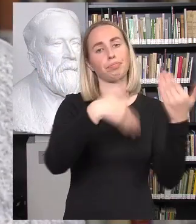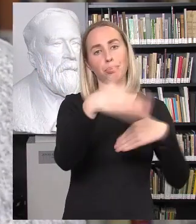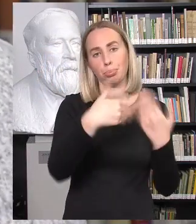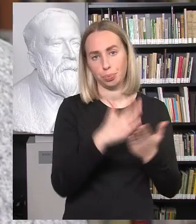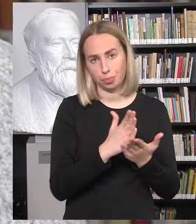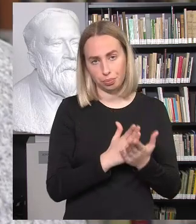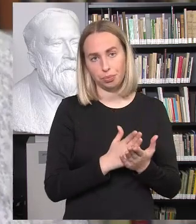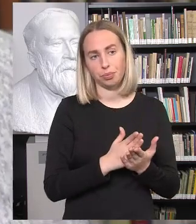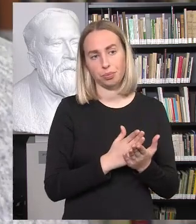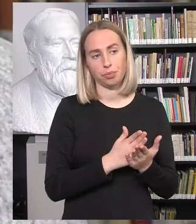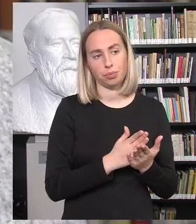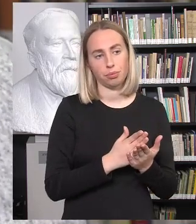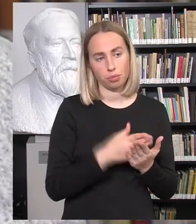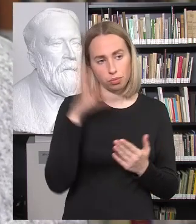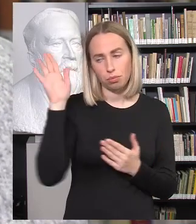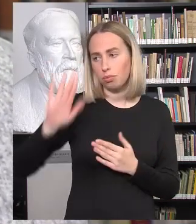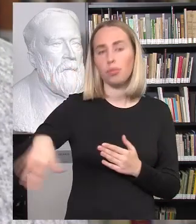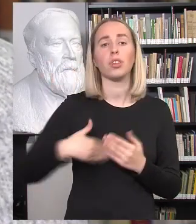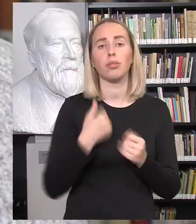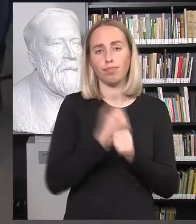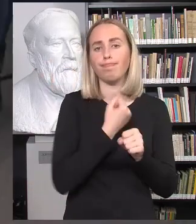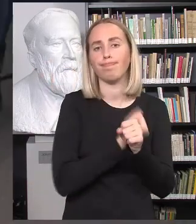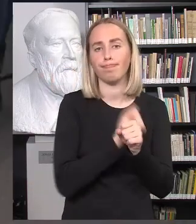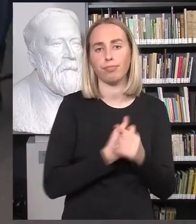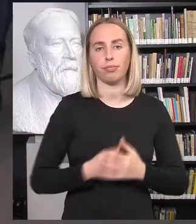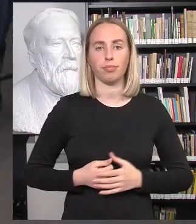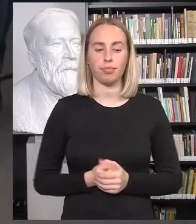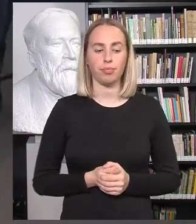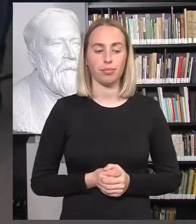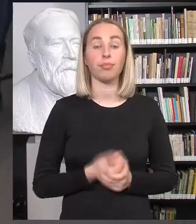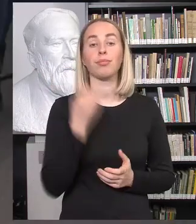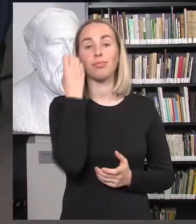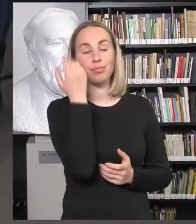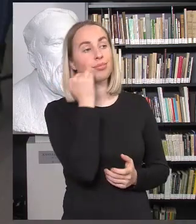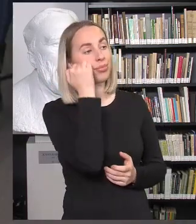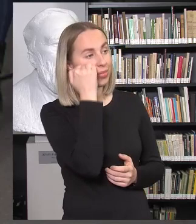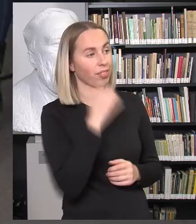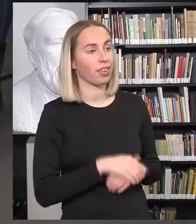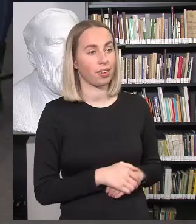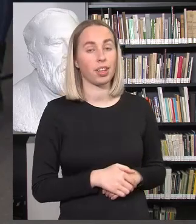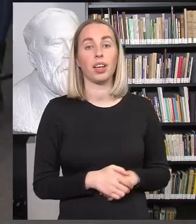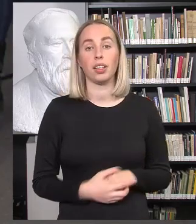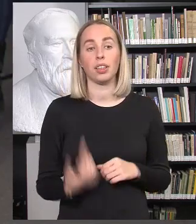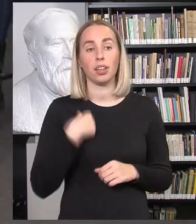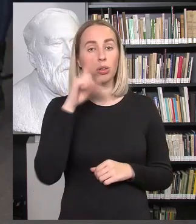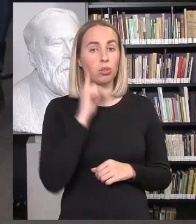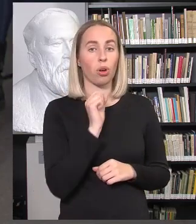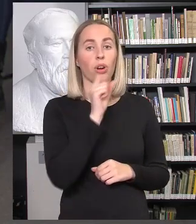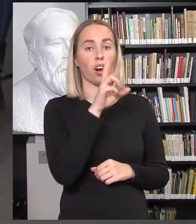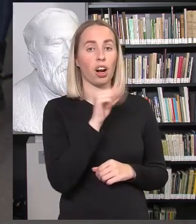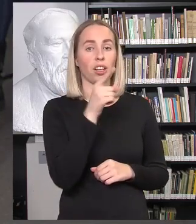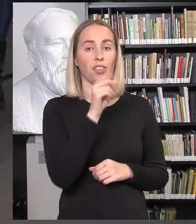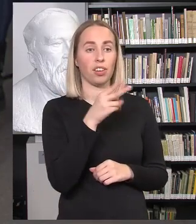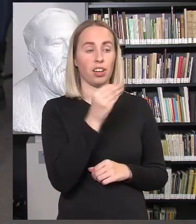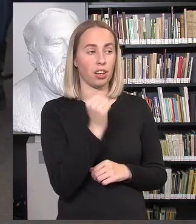ir toliau daro savo iniciatyvas. Supratau, ačiū. Tai aš tada norėčiau palydėti ir padėkoti, gerbiam yra dvilejim. Ačiū,